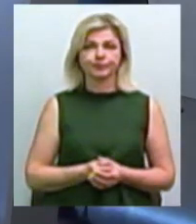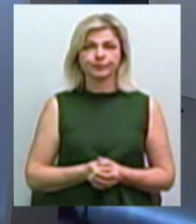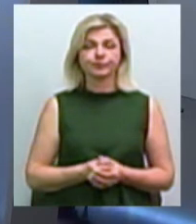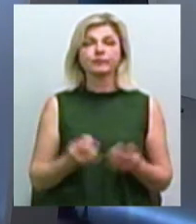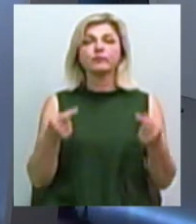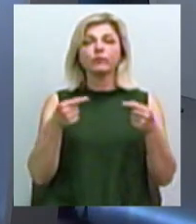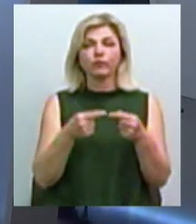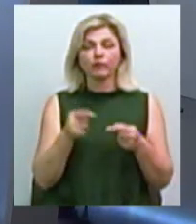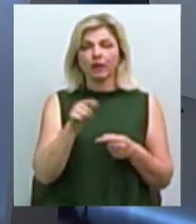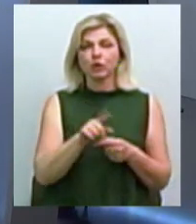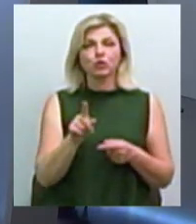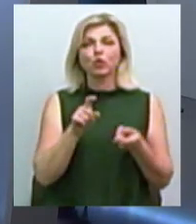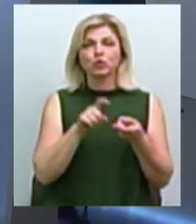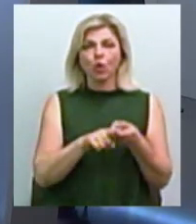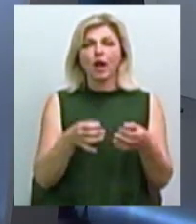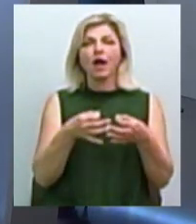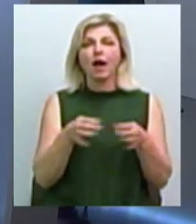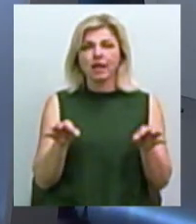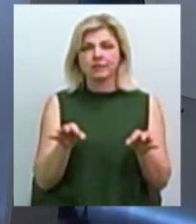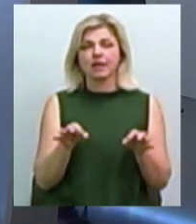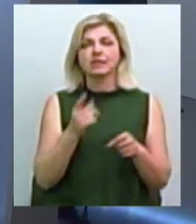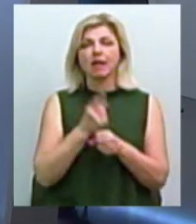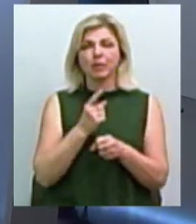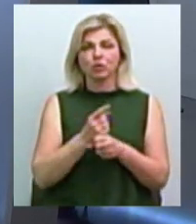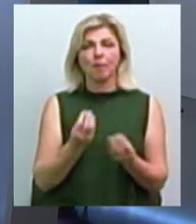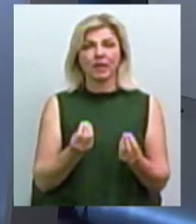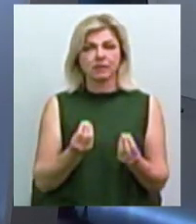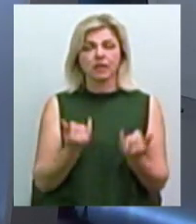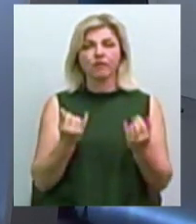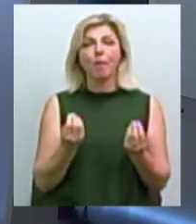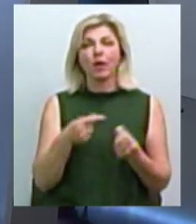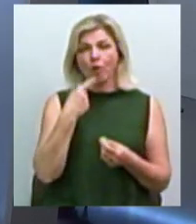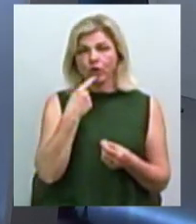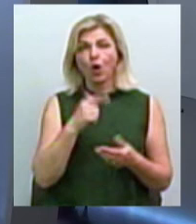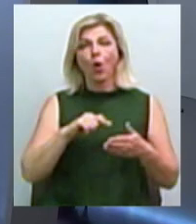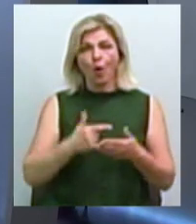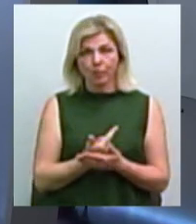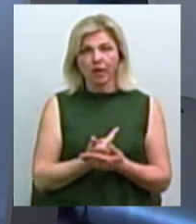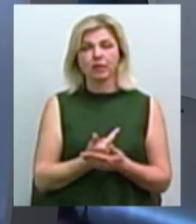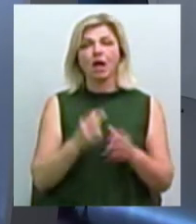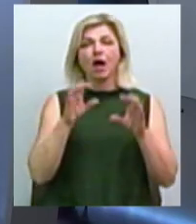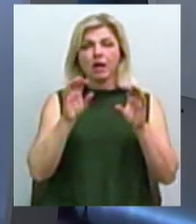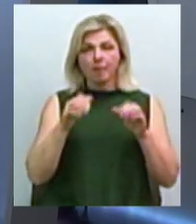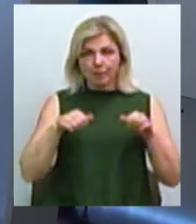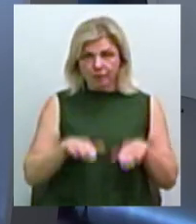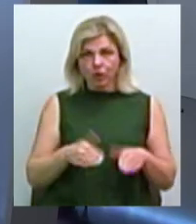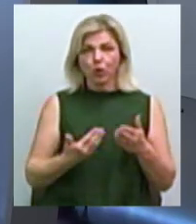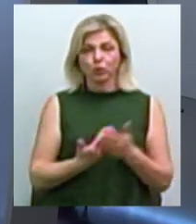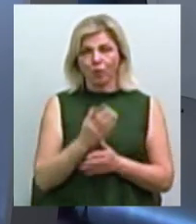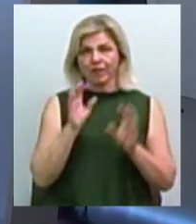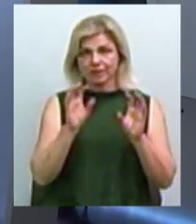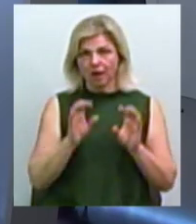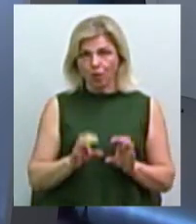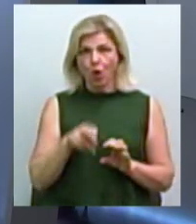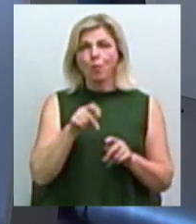Конкретно ті, що стосуються легалізації нелегального бізнесу. Сьогодні бізнес, зговорючи, приймають новий закон по